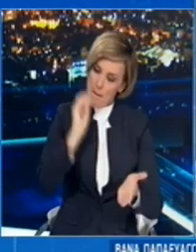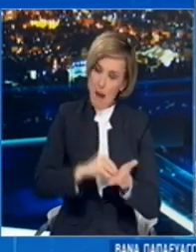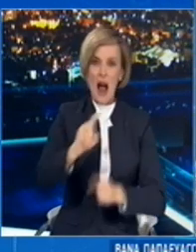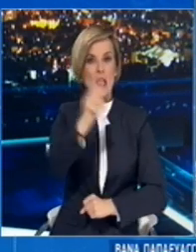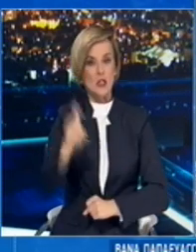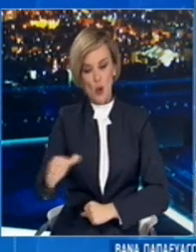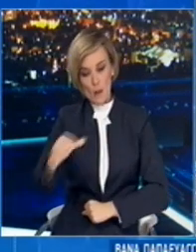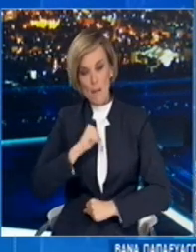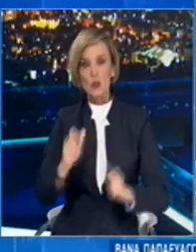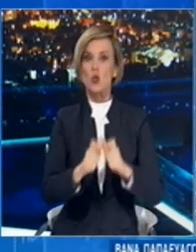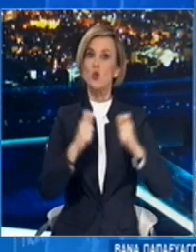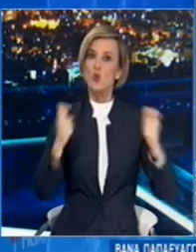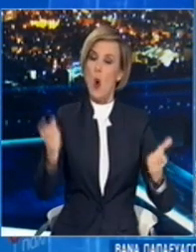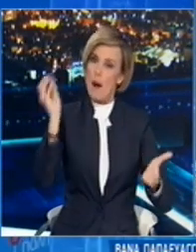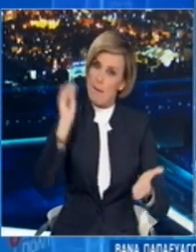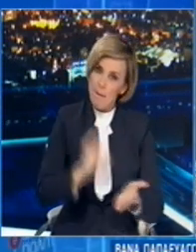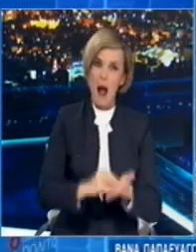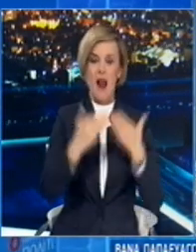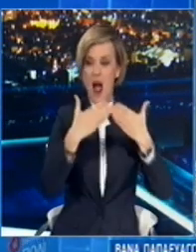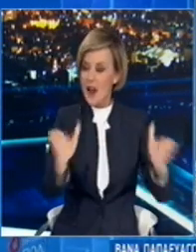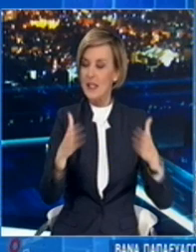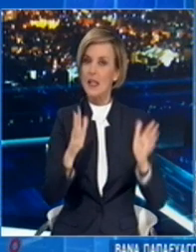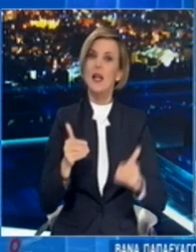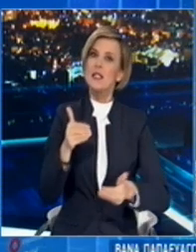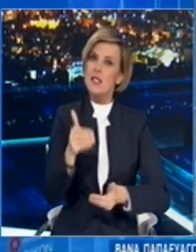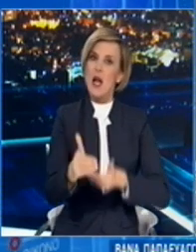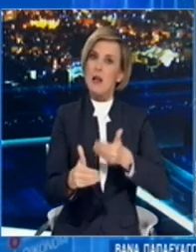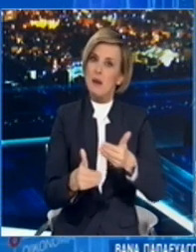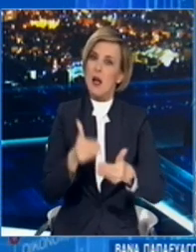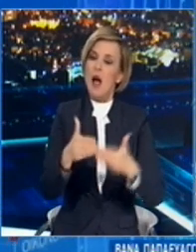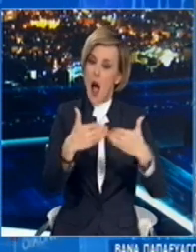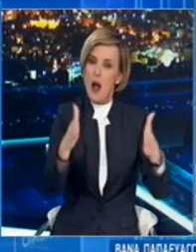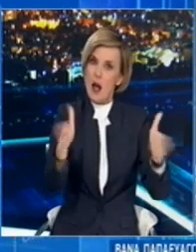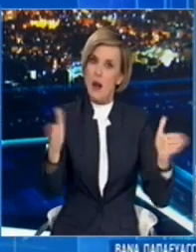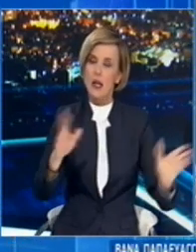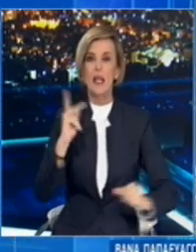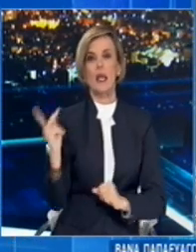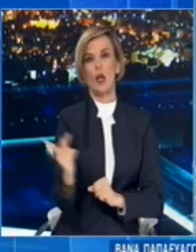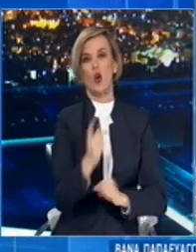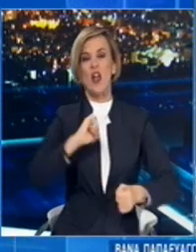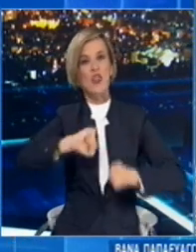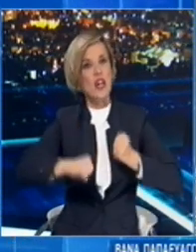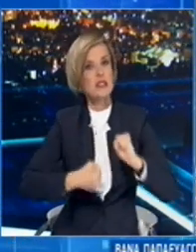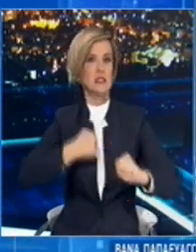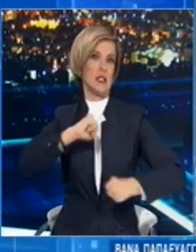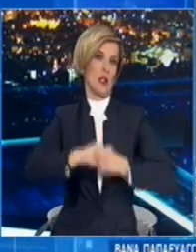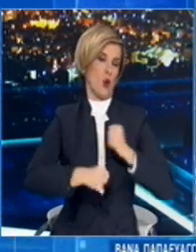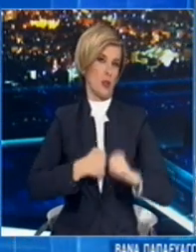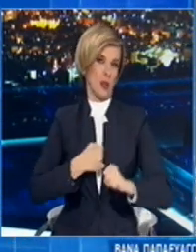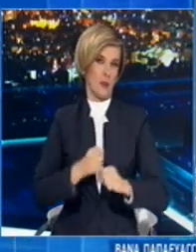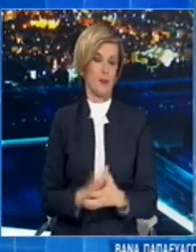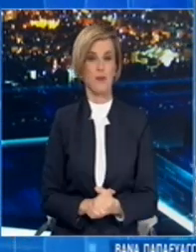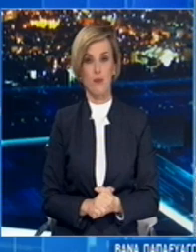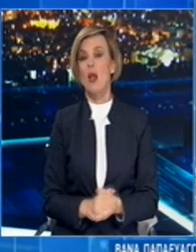παιδιά στα σχολεία και σιγά σιγά να αρχίσουν και οι άλλες δεστηριότητες της κοινωνίας μας. Στη διάρκεια του δεύτερου κύματος πολλές είναι οι